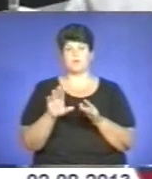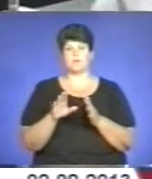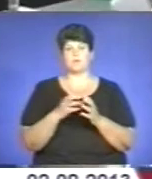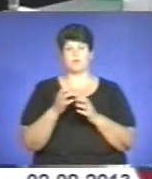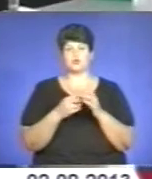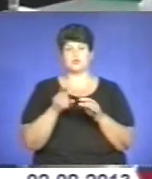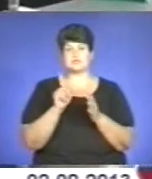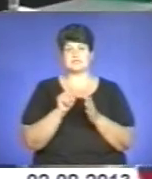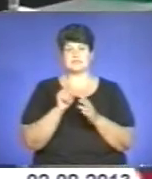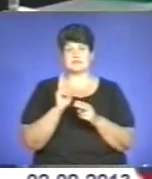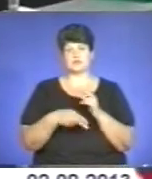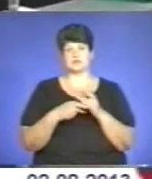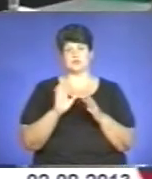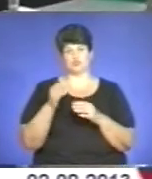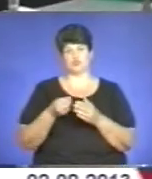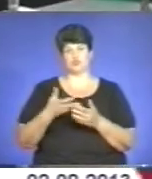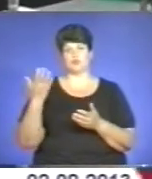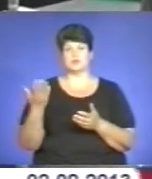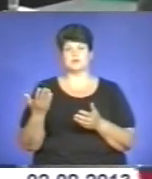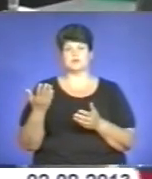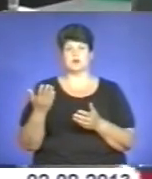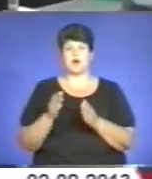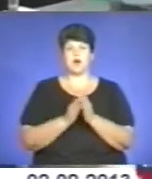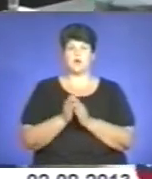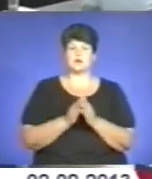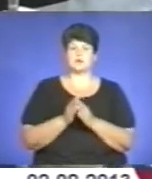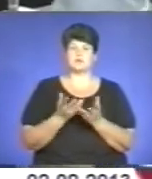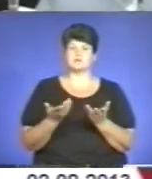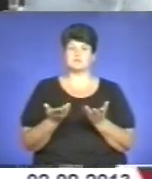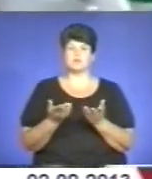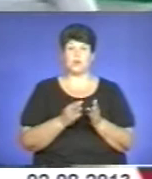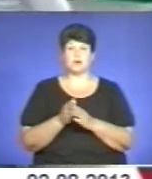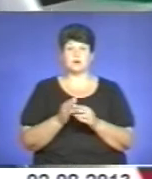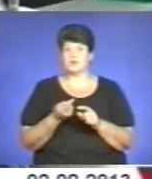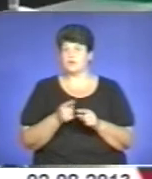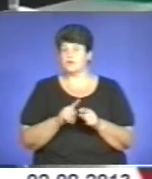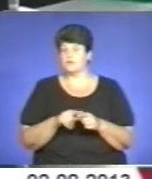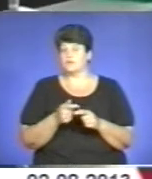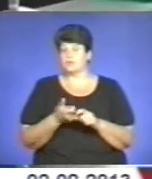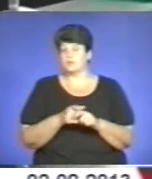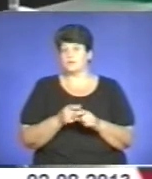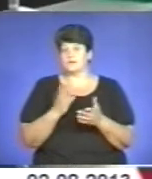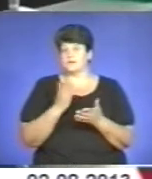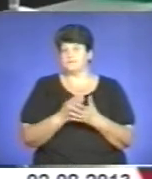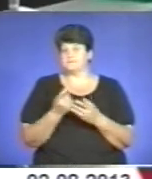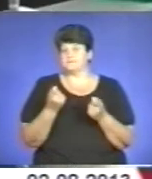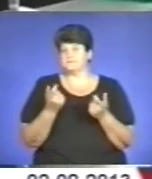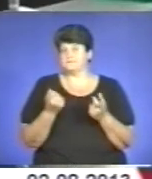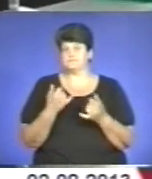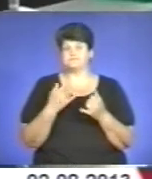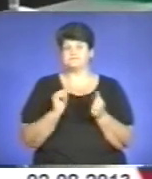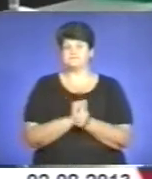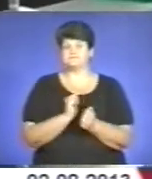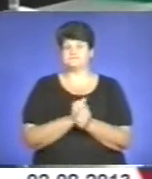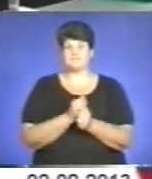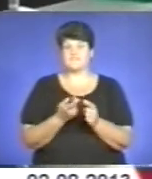і вже стали дорожчі. А діна на огірки у вас влаштовує? Ну ні, огірки цього року не вродили, але дуже мало. Посохли. І,